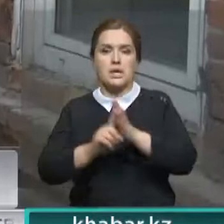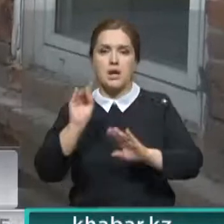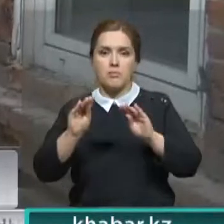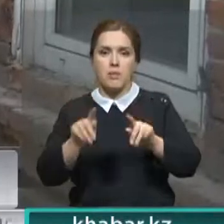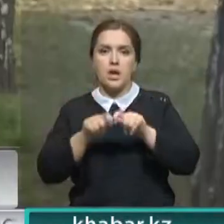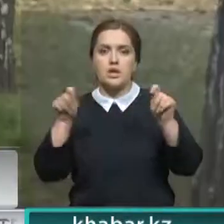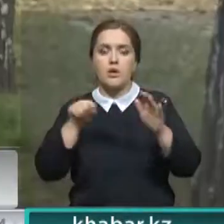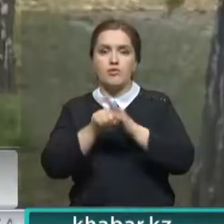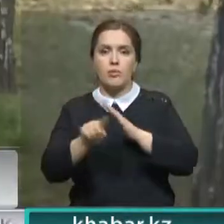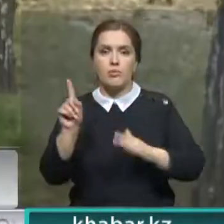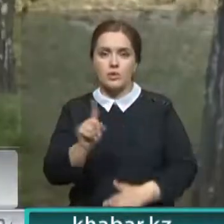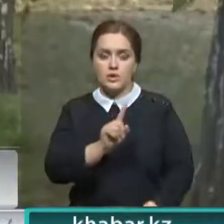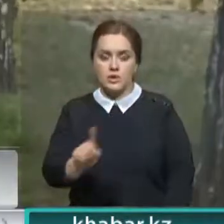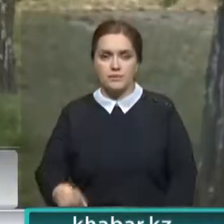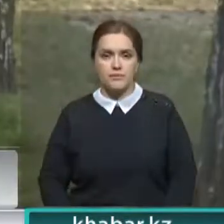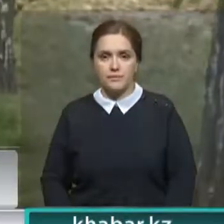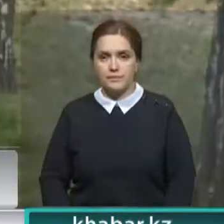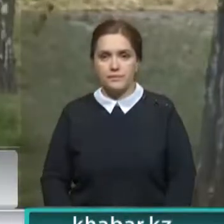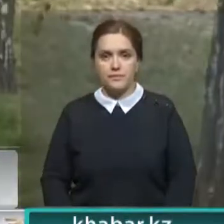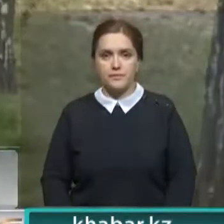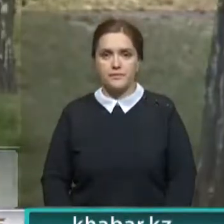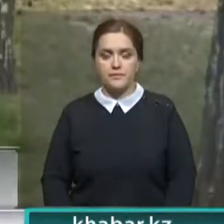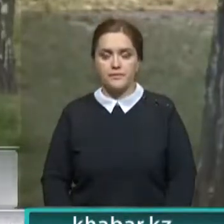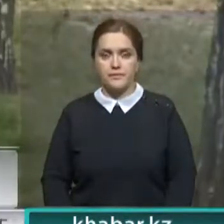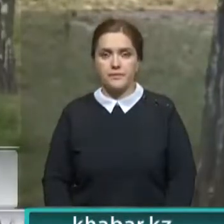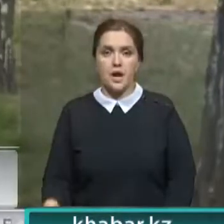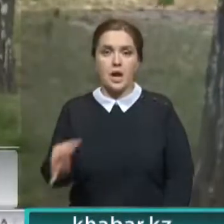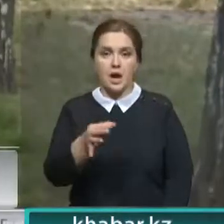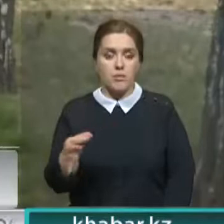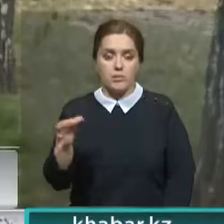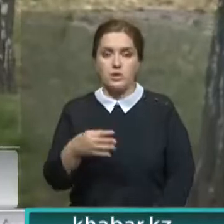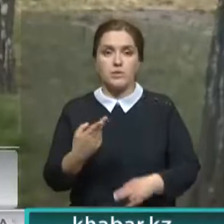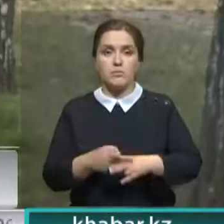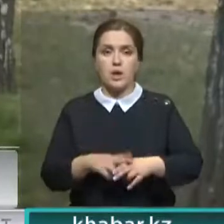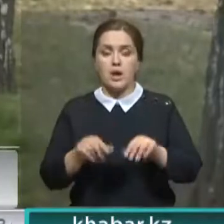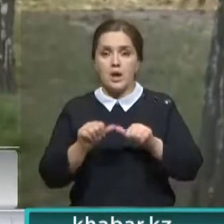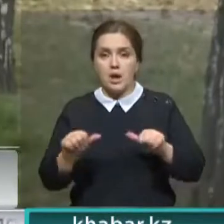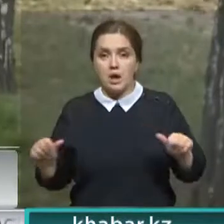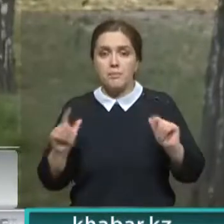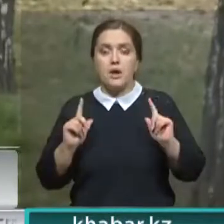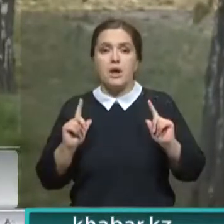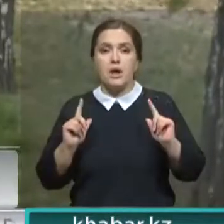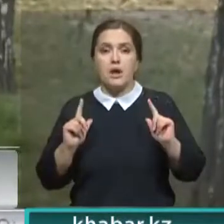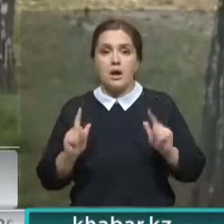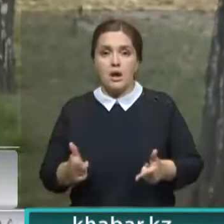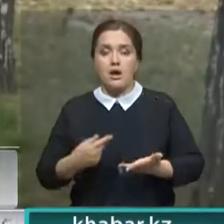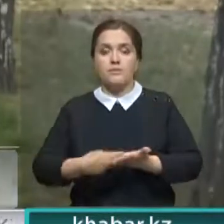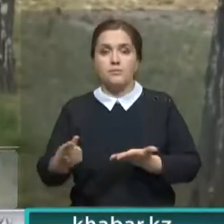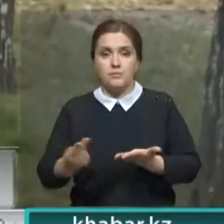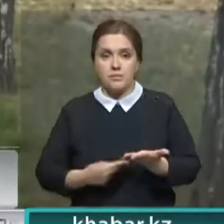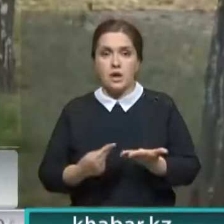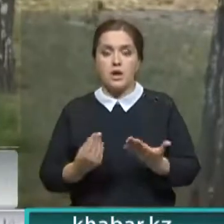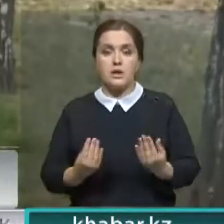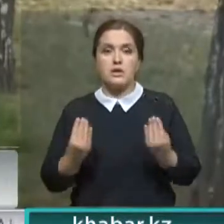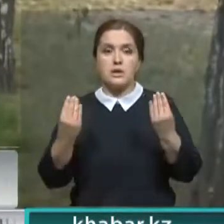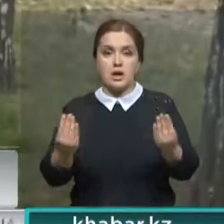открыть в нем музей. Областной комиссией по охране историко-культурного наследия одобрено придание данному зданию